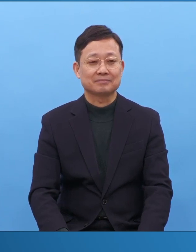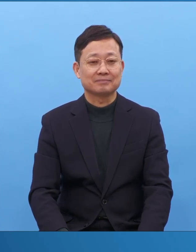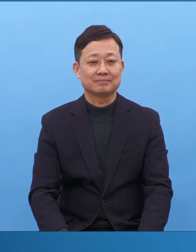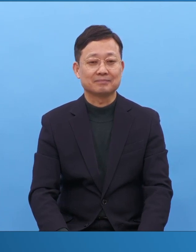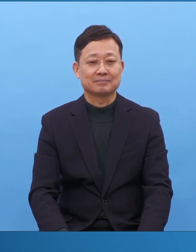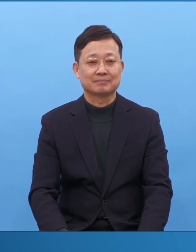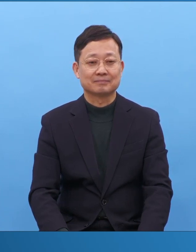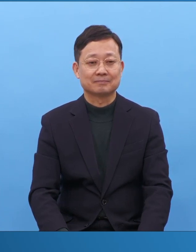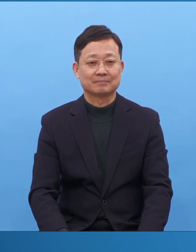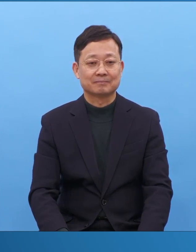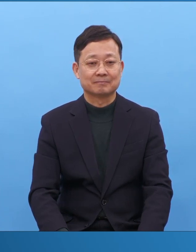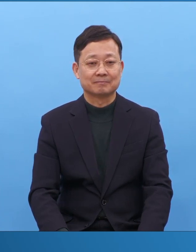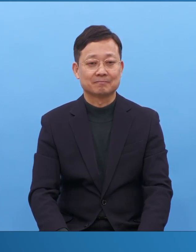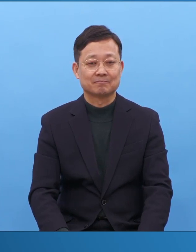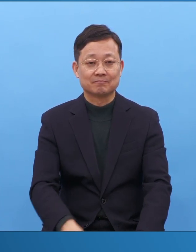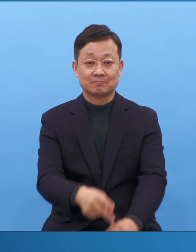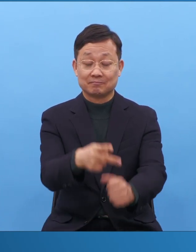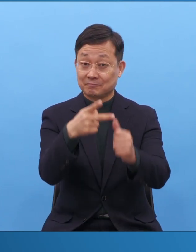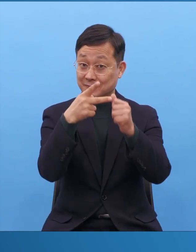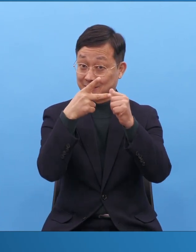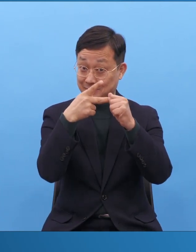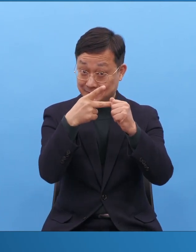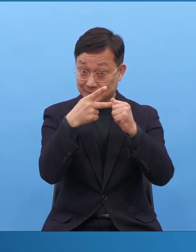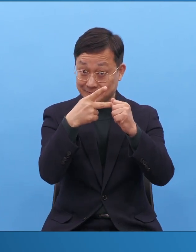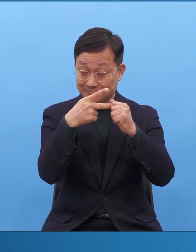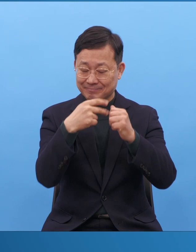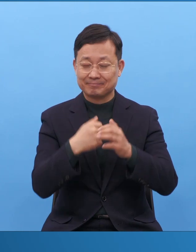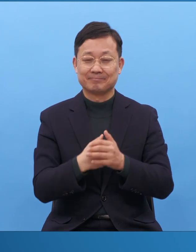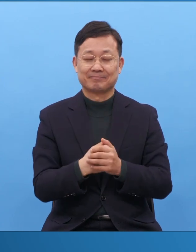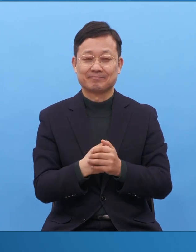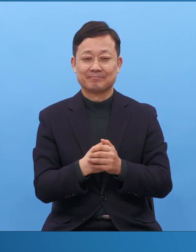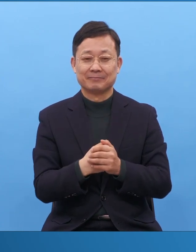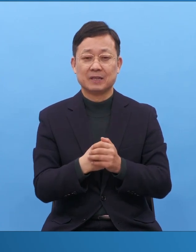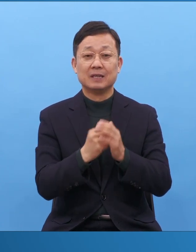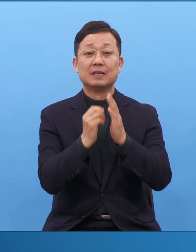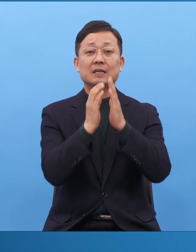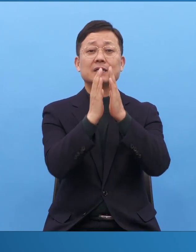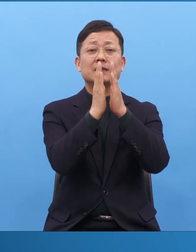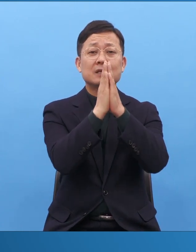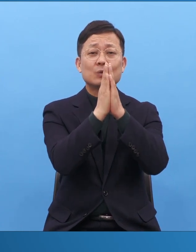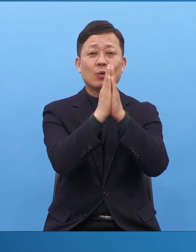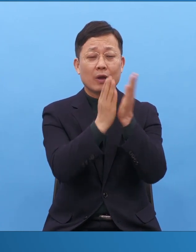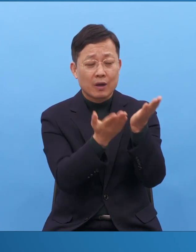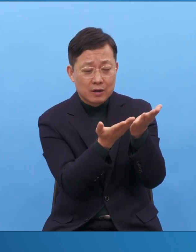이게 되어지면요 반드시 기도도 흐름이 있어요.